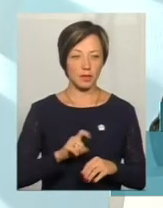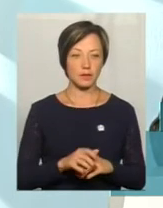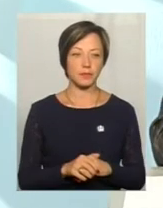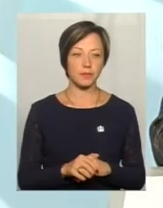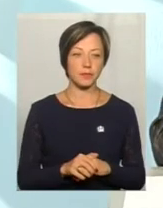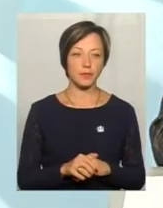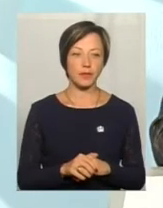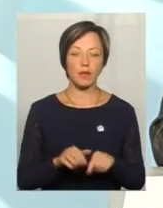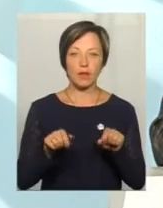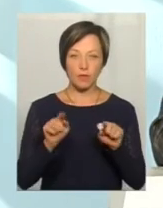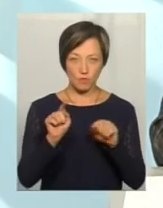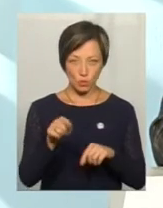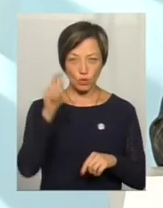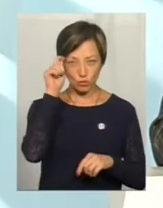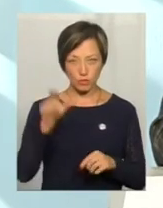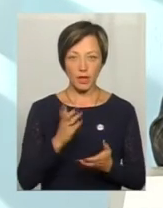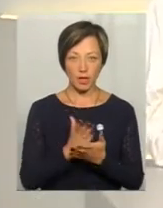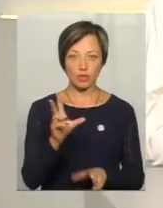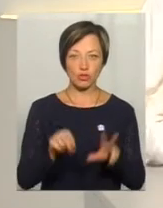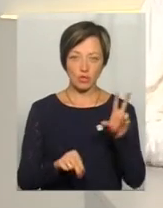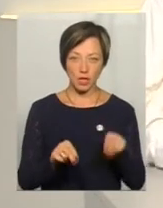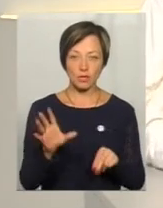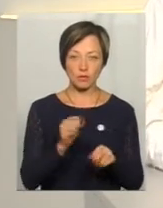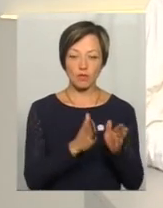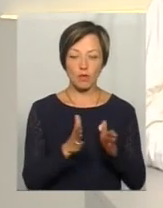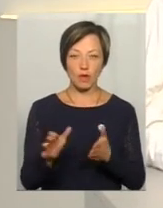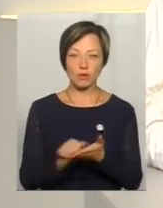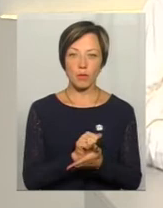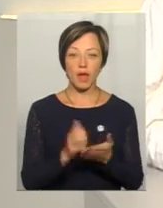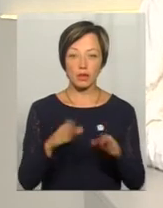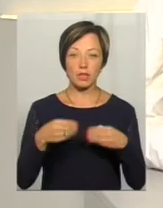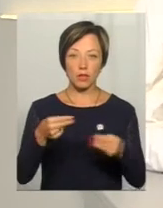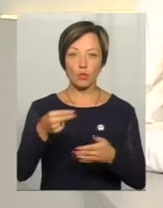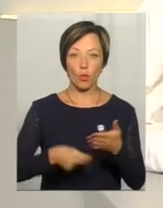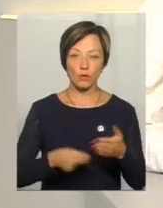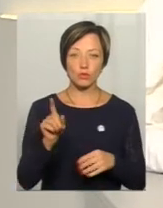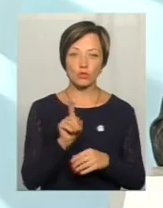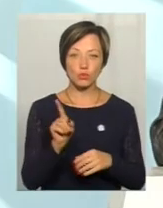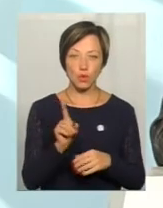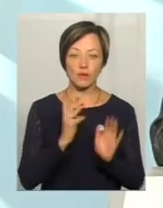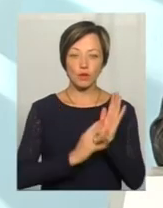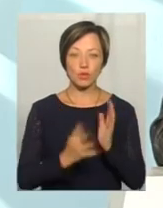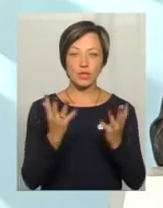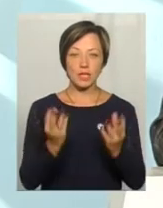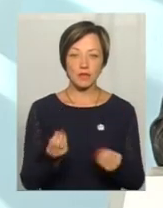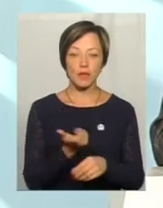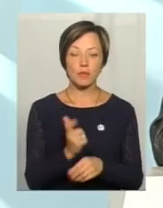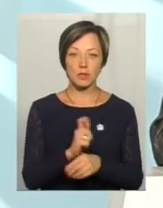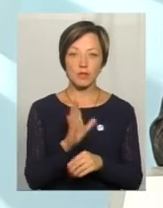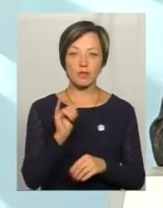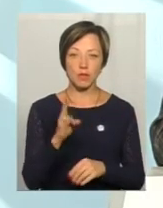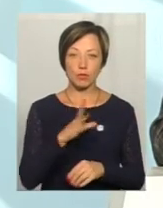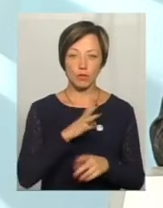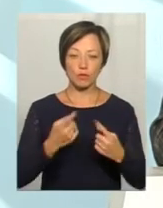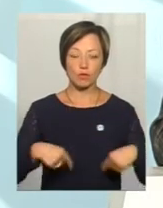Тобто, в цього чоловіка є шанс утримати, якщо в нього все в порядку? Так, якщо він надасть довідку, що 90 днів і більше він був